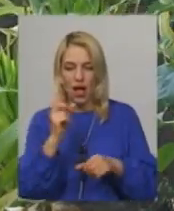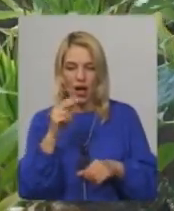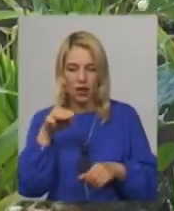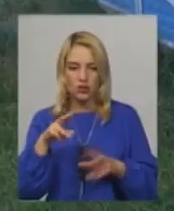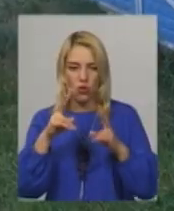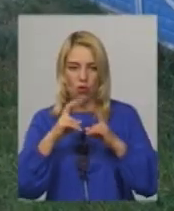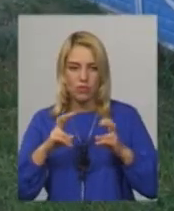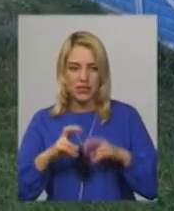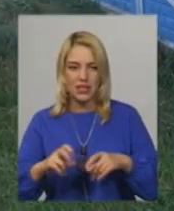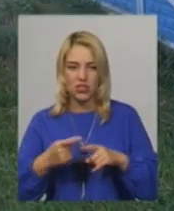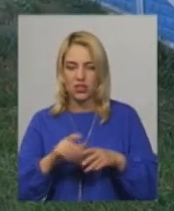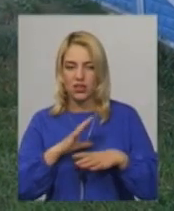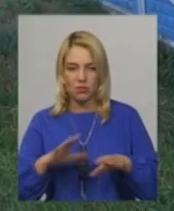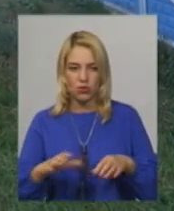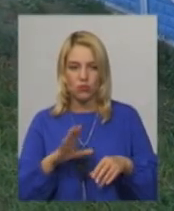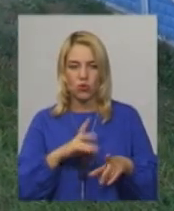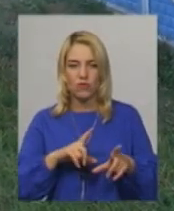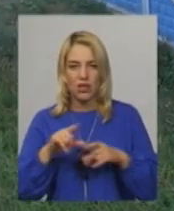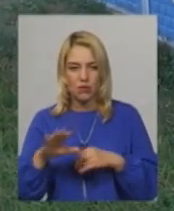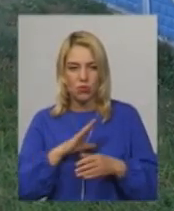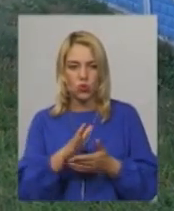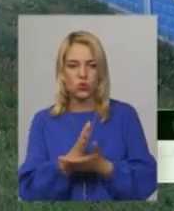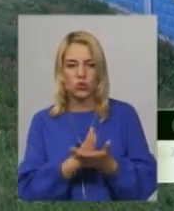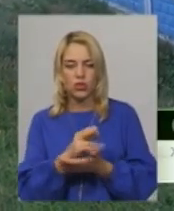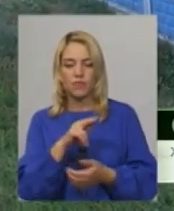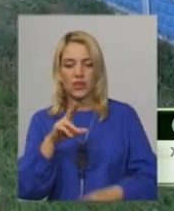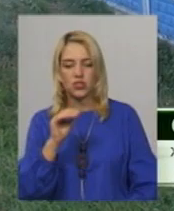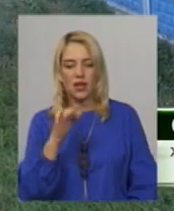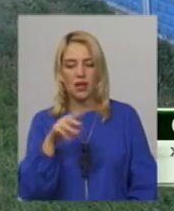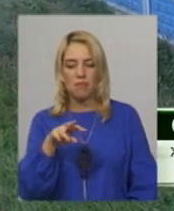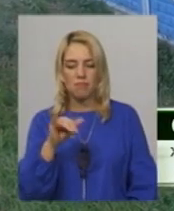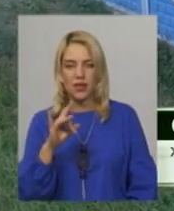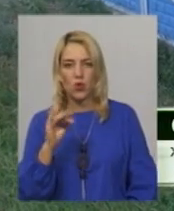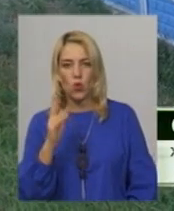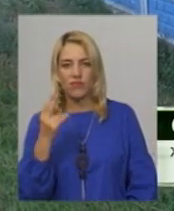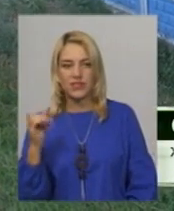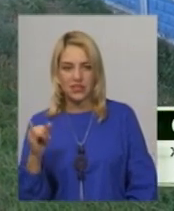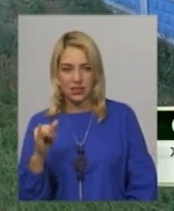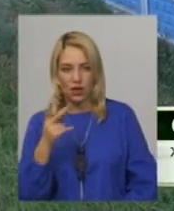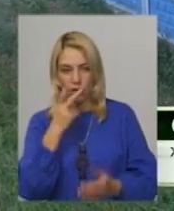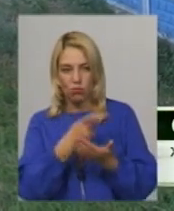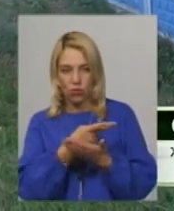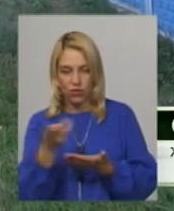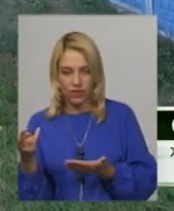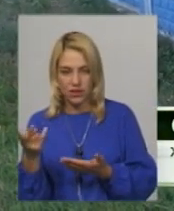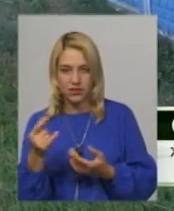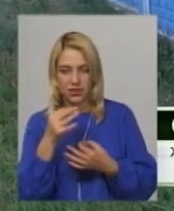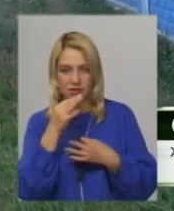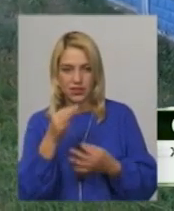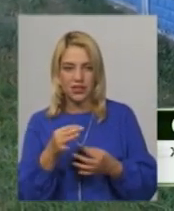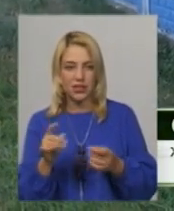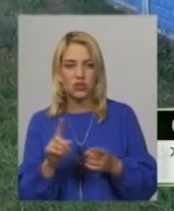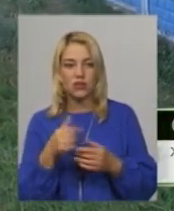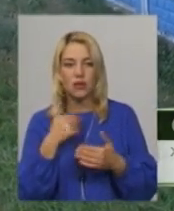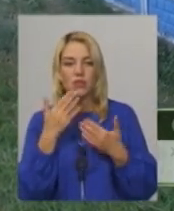ніхто нам не дав. Виїхали служби, щеміровець, подивилися, сказали, бо